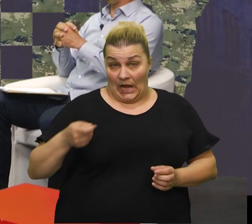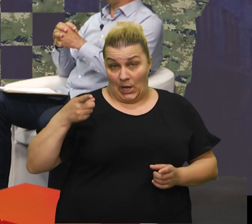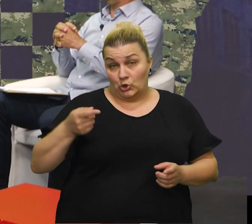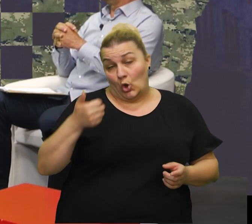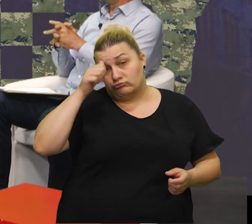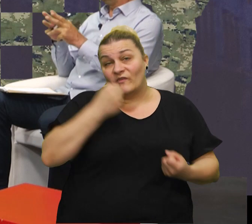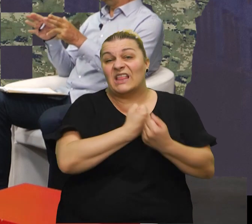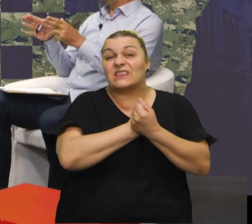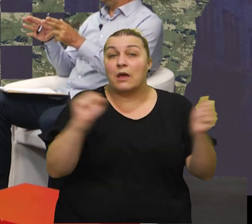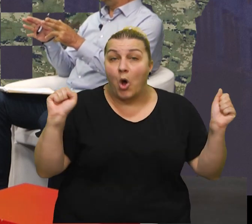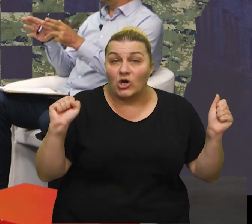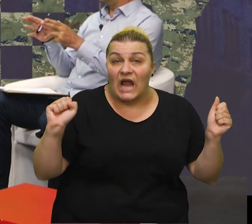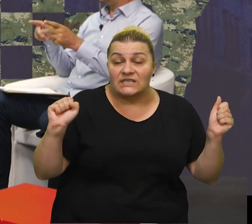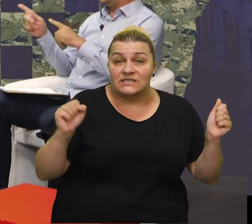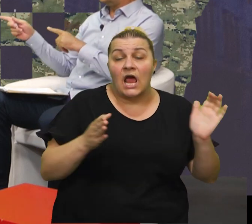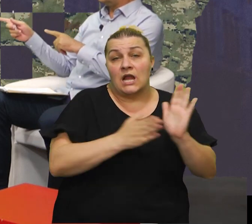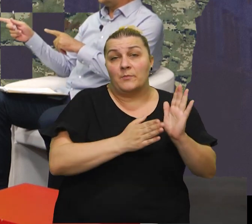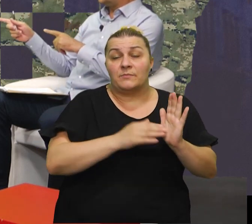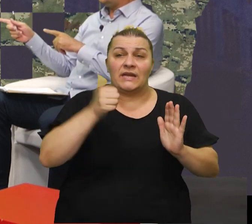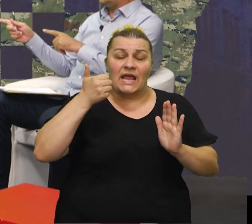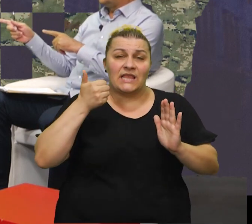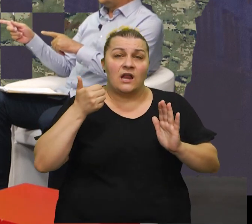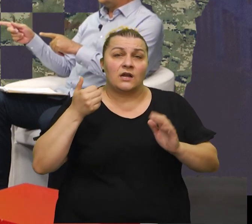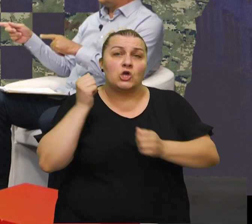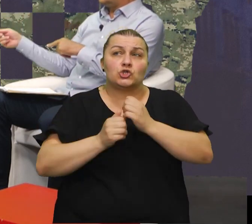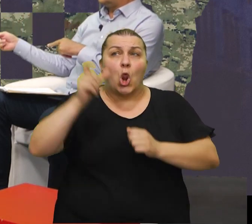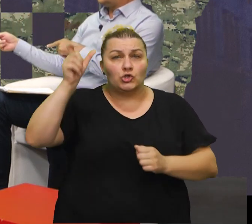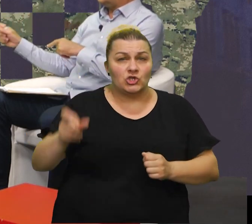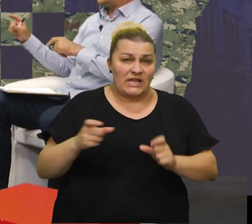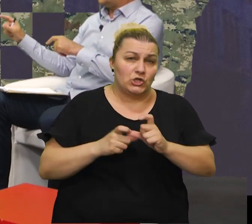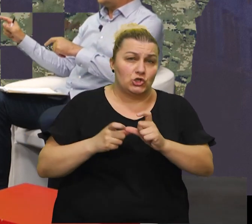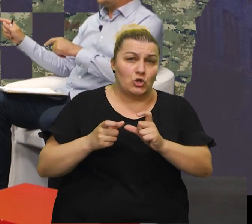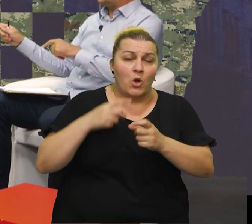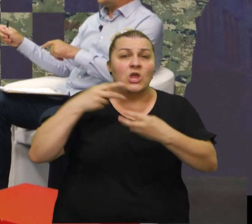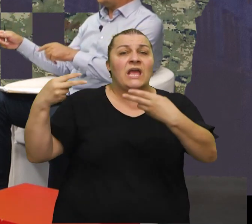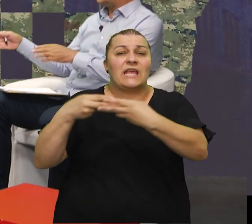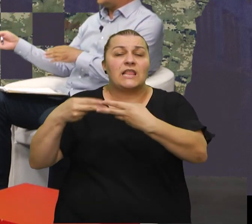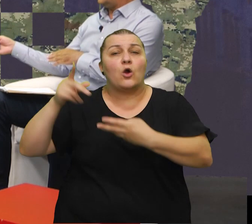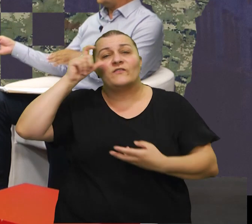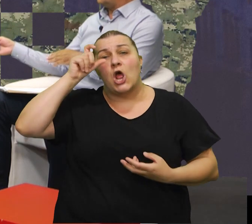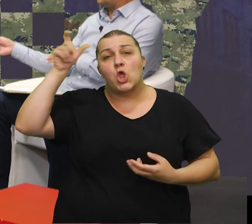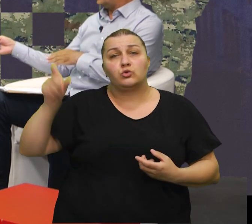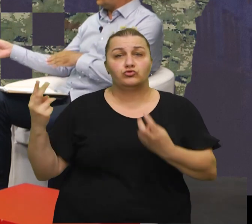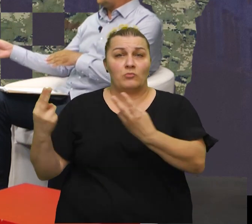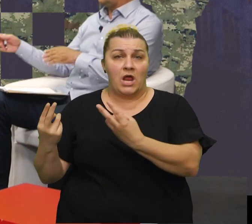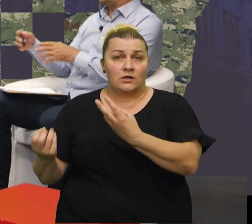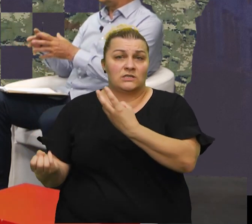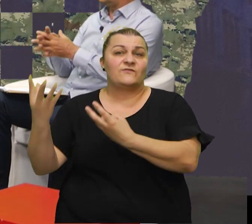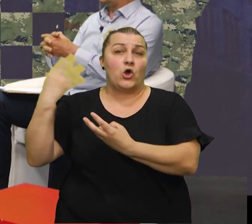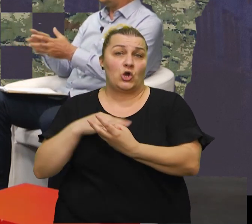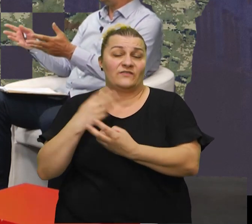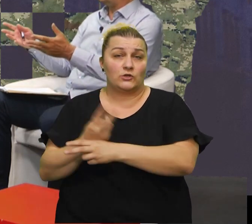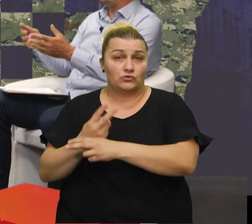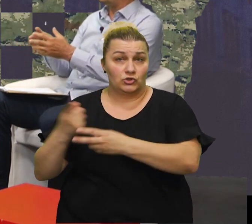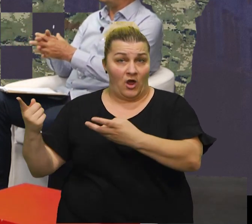demokracije kad jednog zločinca agresorske države stavite znak jednakosti sa čovjekom koji je stvorio hrvatsku